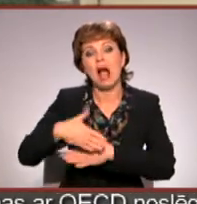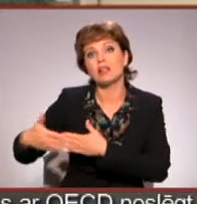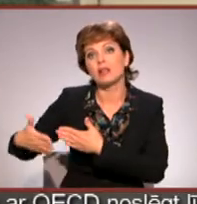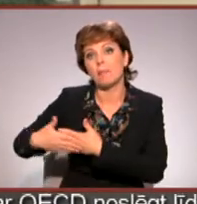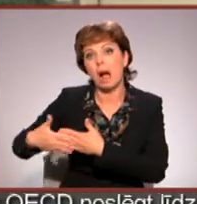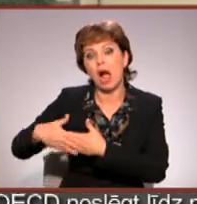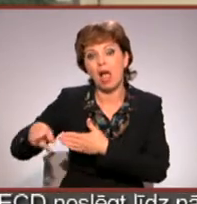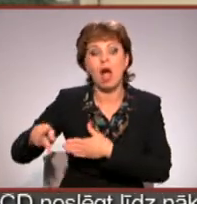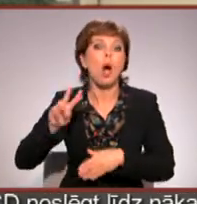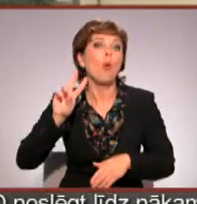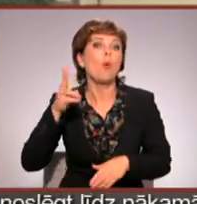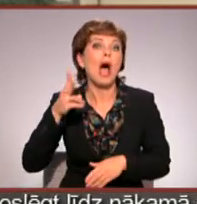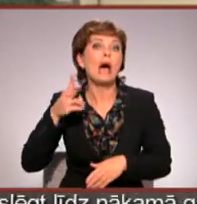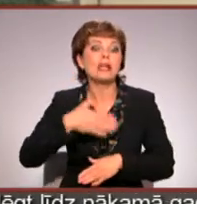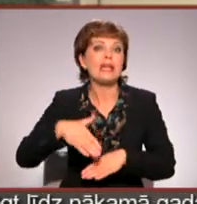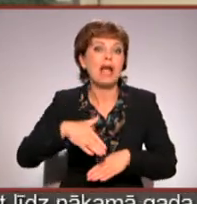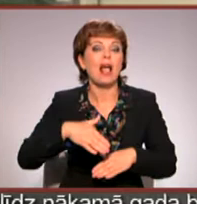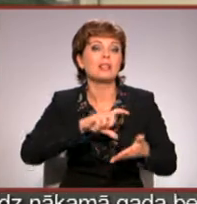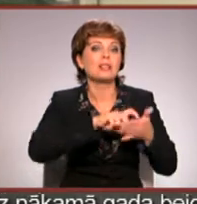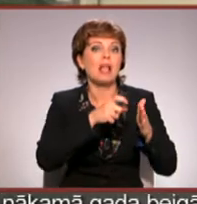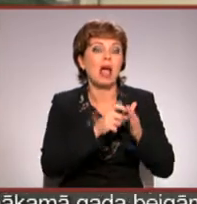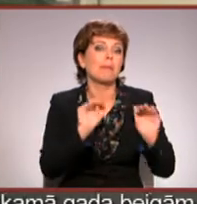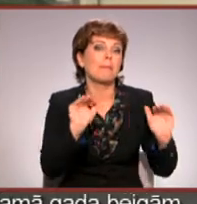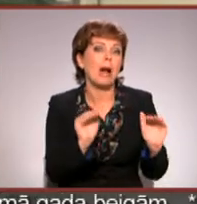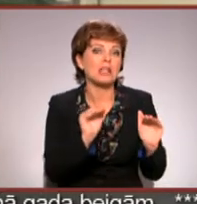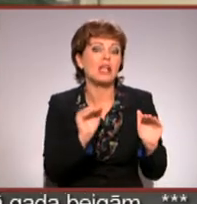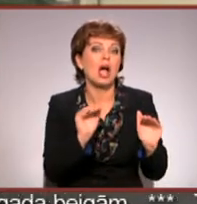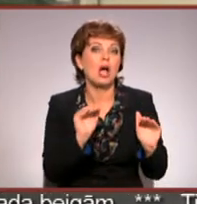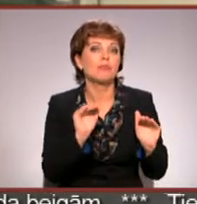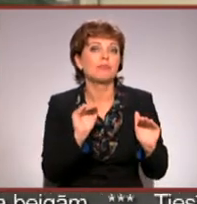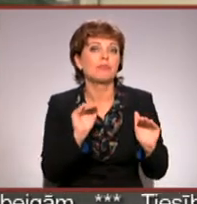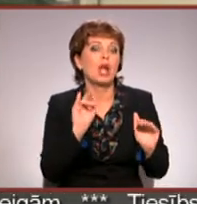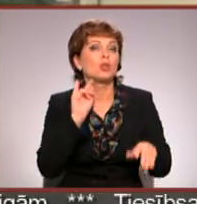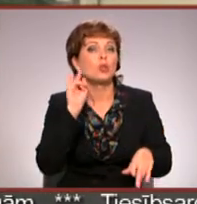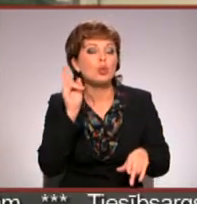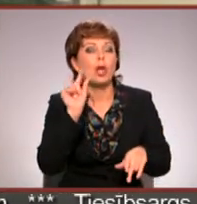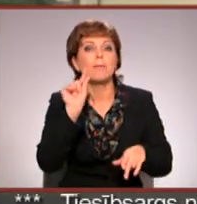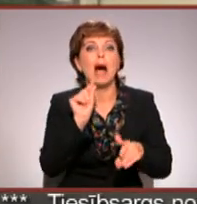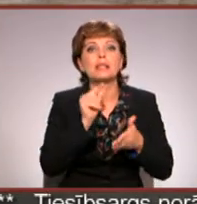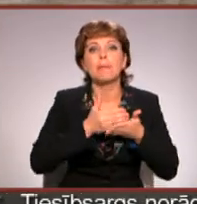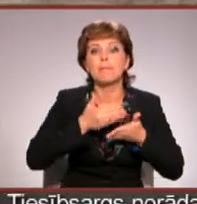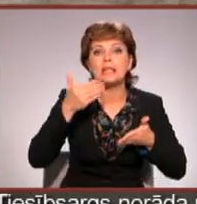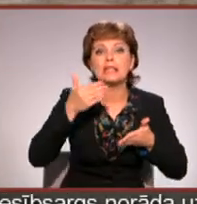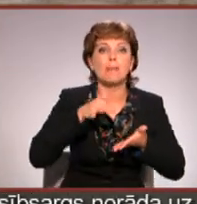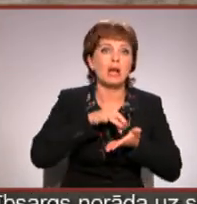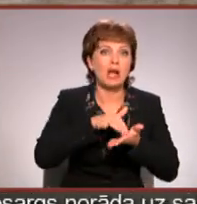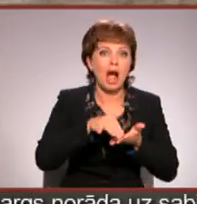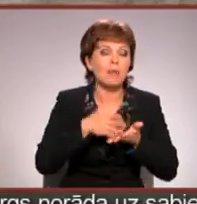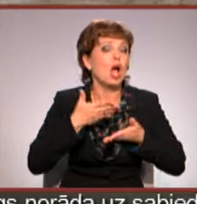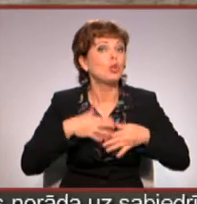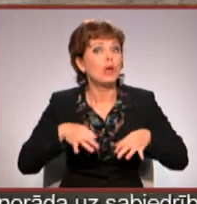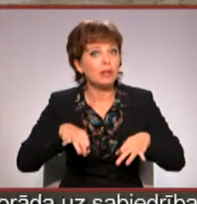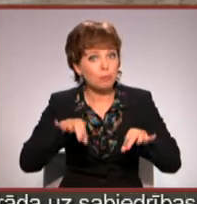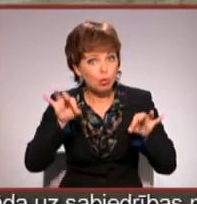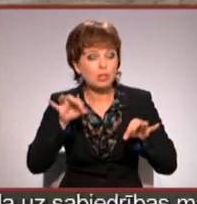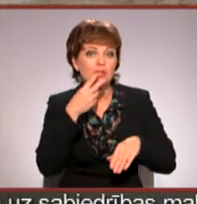Otrs, pati ielas telpa ir mazāk trokšņaina, mazāk bīstama gājējiem. Tas ir ļoti būtiski, ja mēs